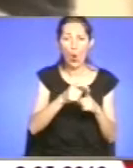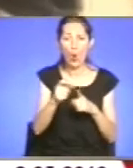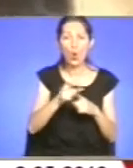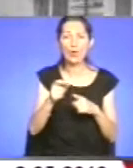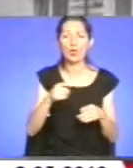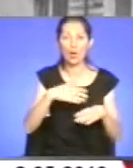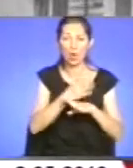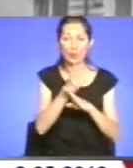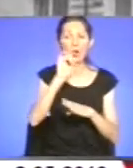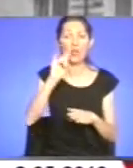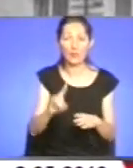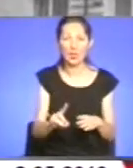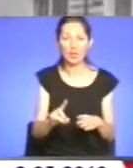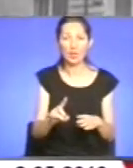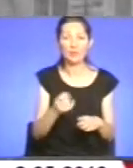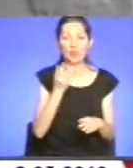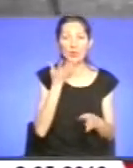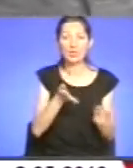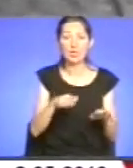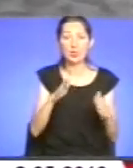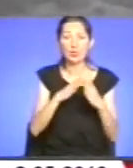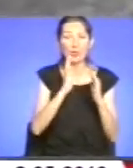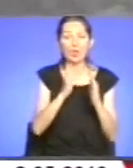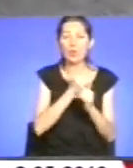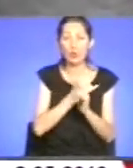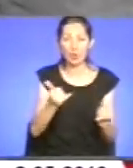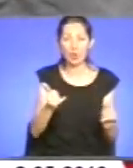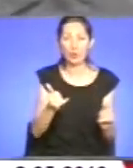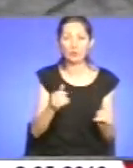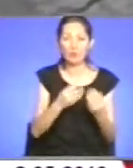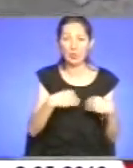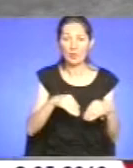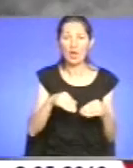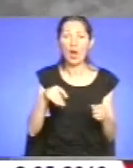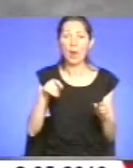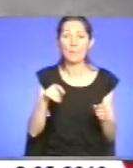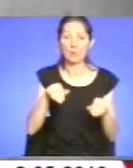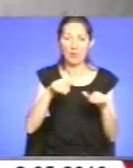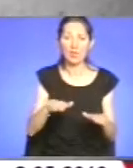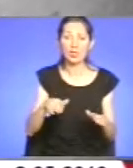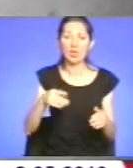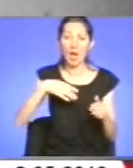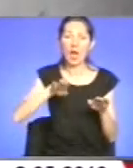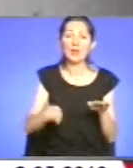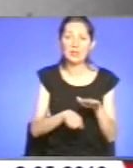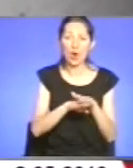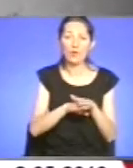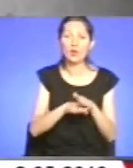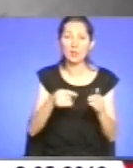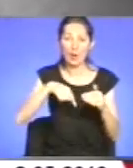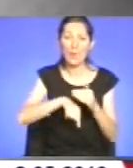неможливо, родина з двома дітьми вирішила перебратися до пивниць. Ішли вночі, чулися постріли,